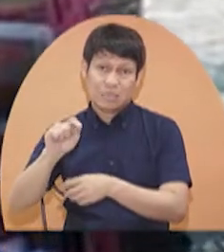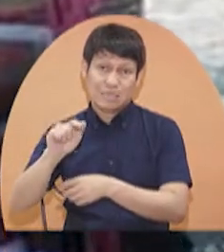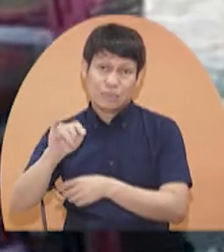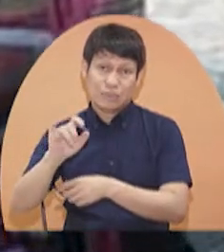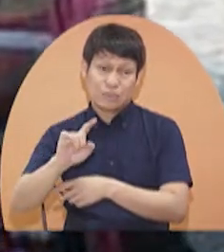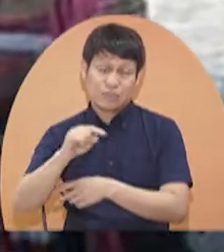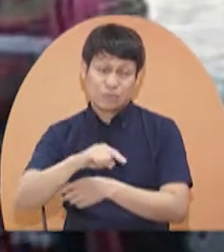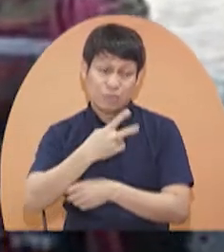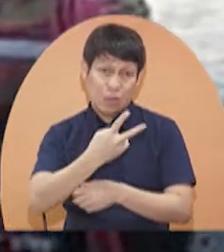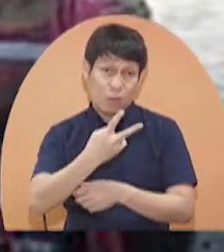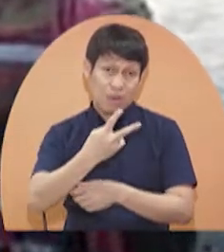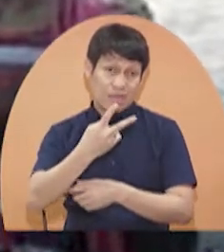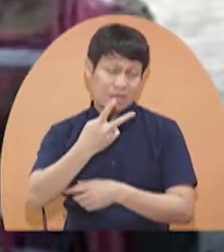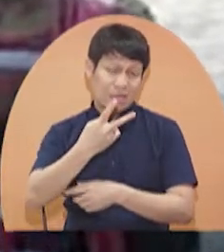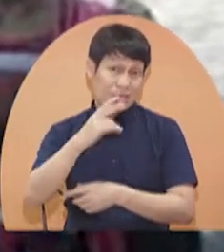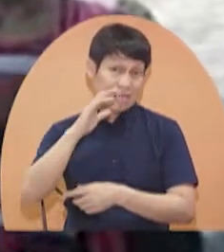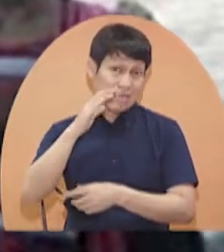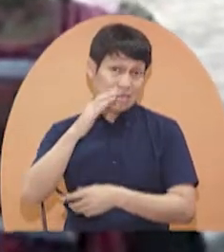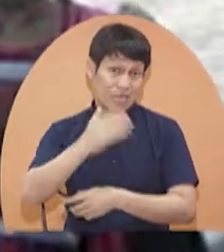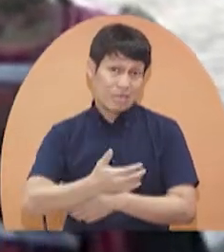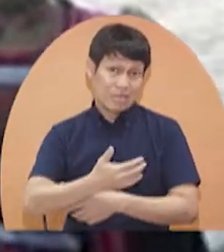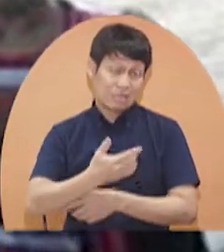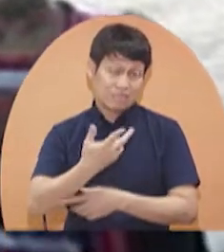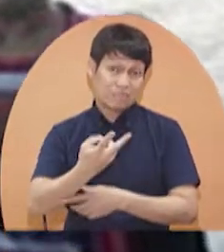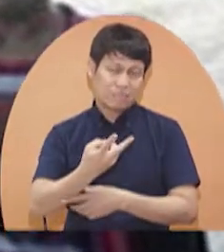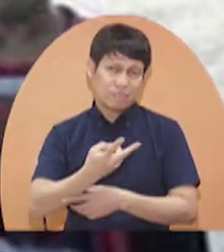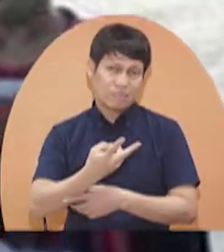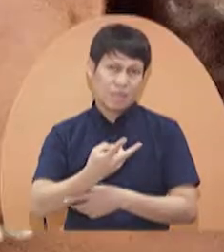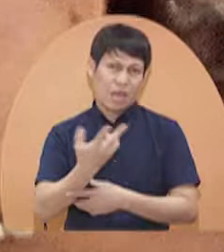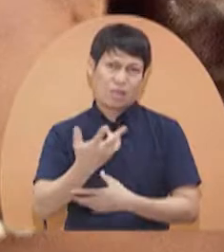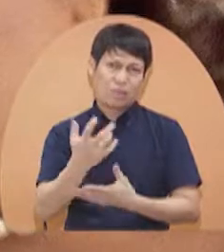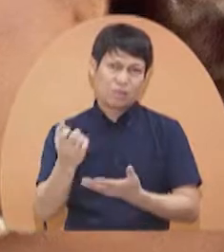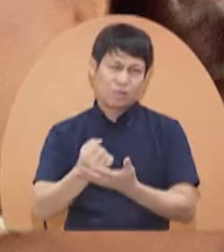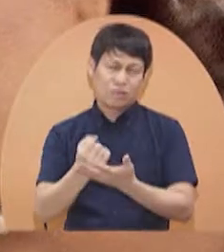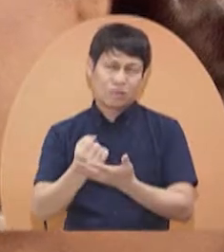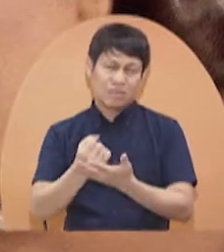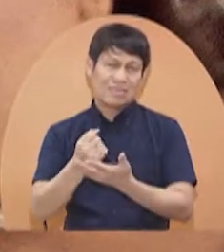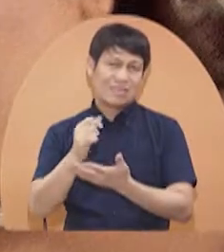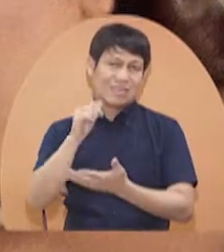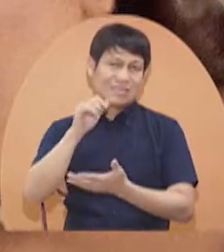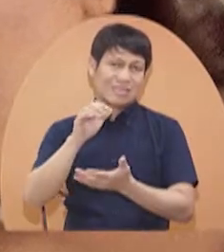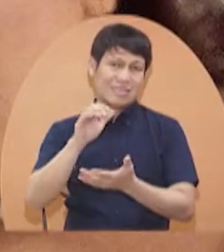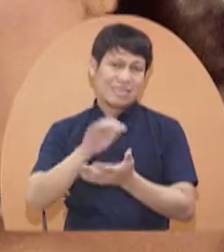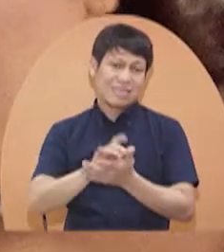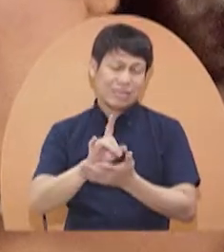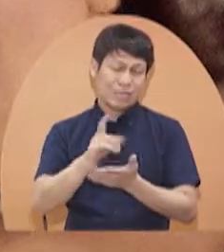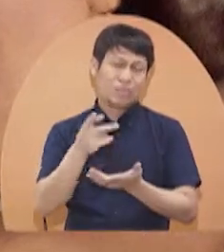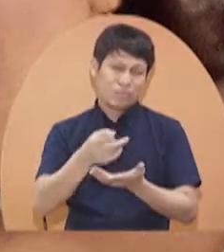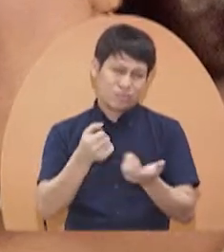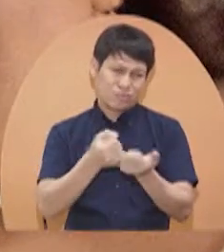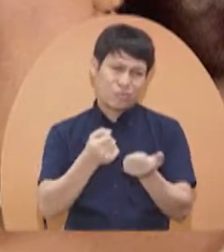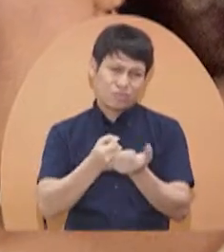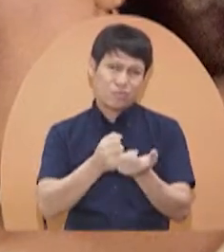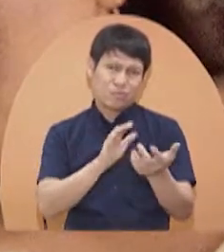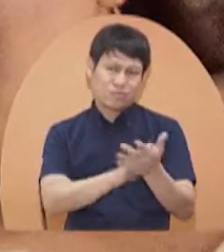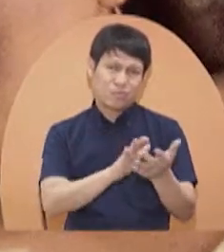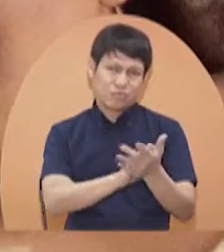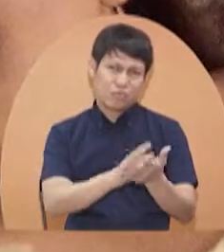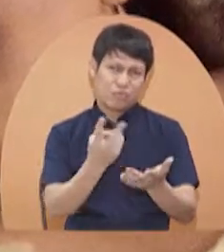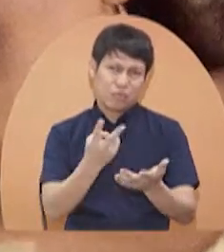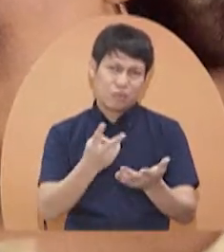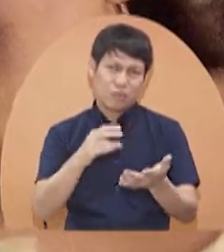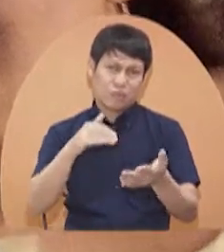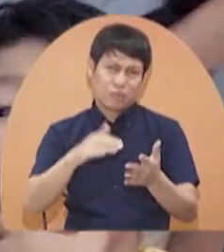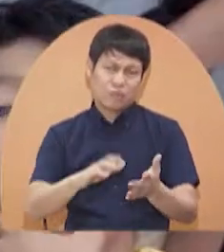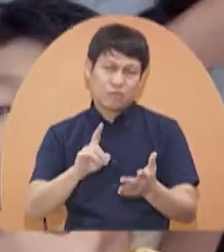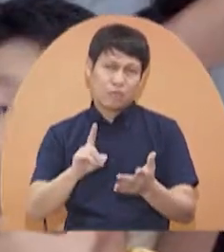Mayroon dalawang anak si Rodson, isang babae at isang lalaki. Ang kinikita ng kanyang asawa ay napuputa sa pag-aaral ng kanilang